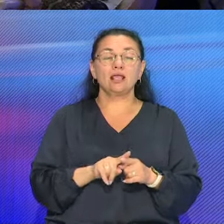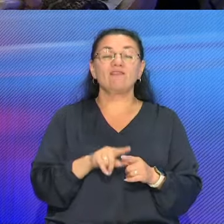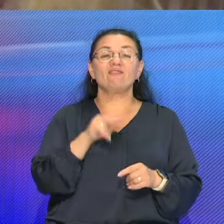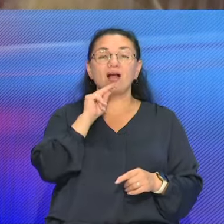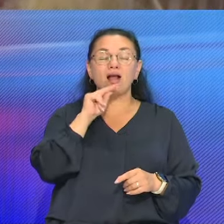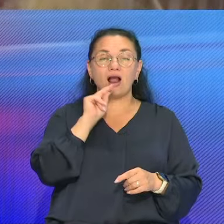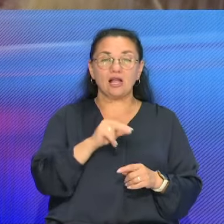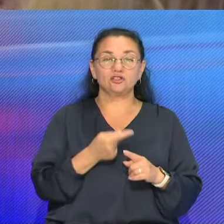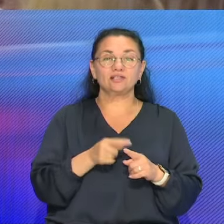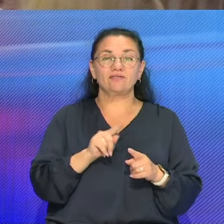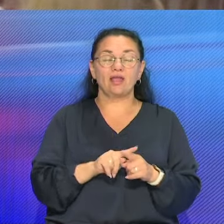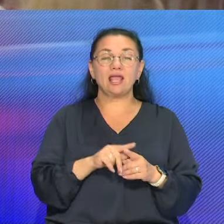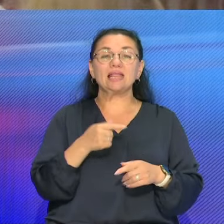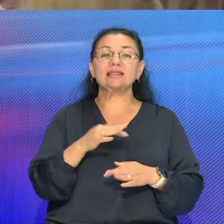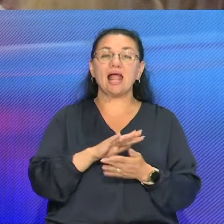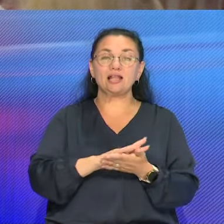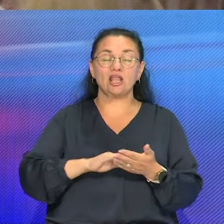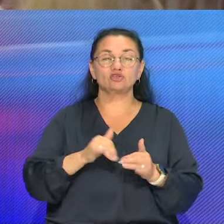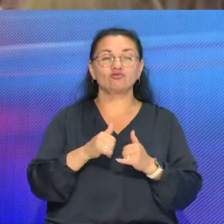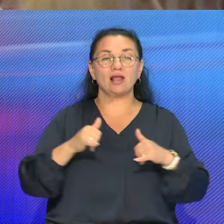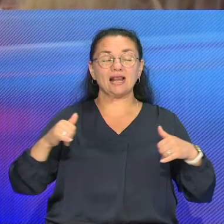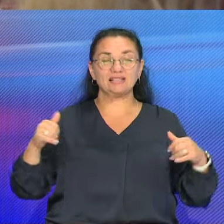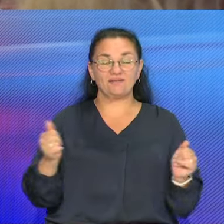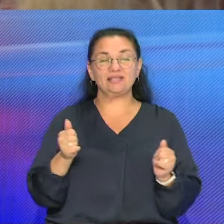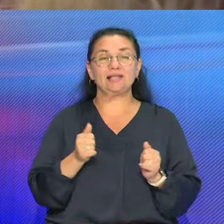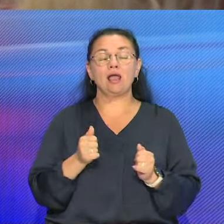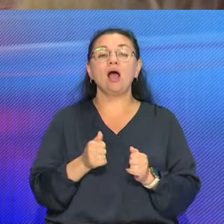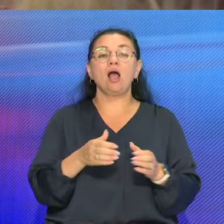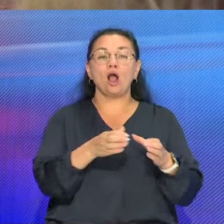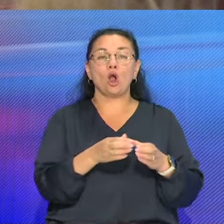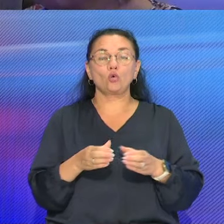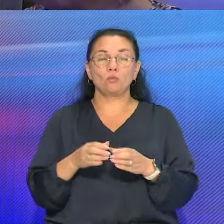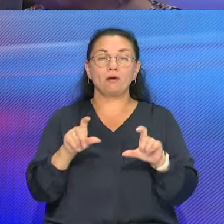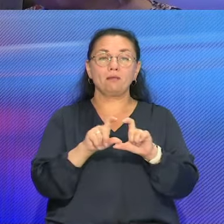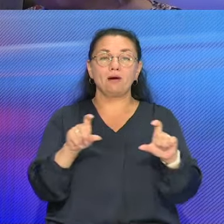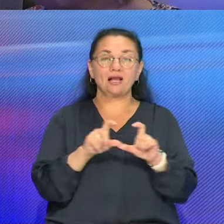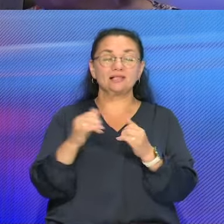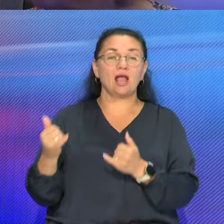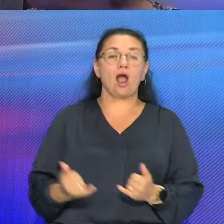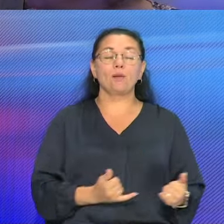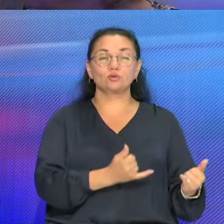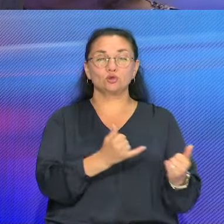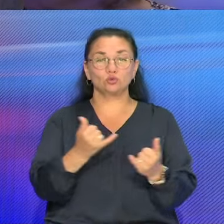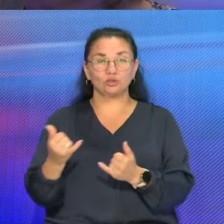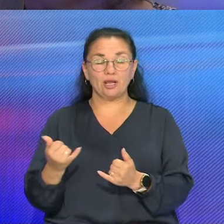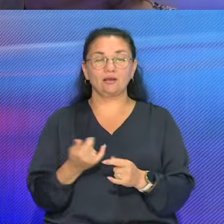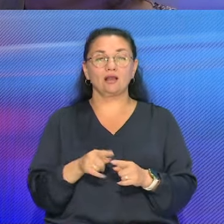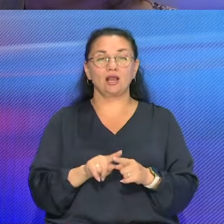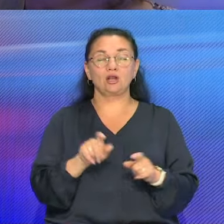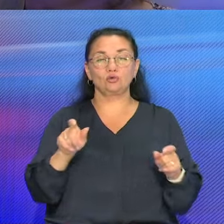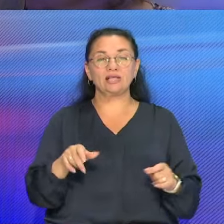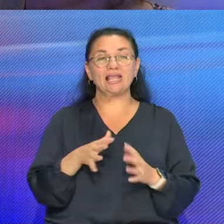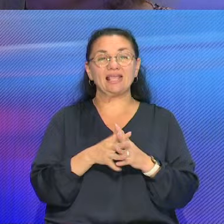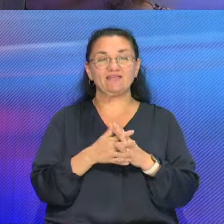приоритетов вызначены дальнейшее развитие сеток магазинов, повышение узровню обслуговывания насилиства городов и особенно сельской